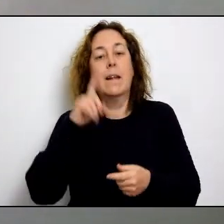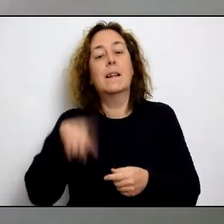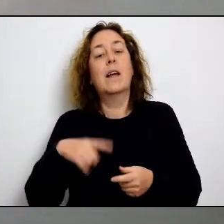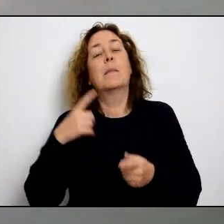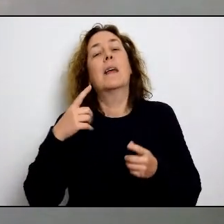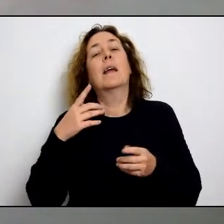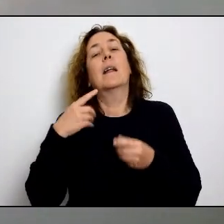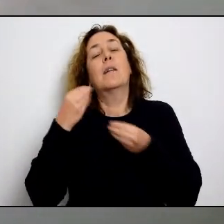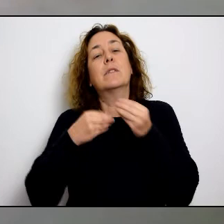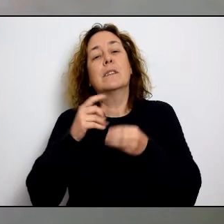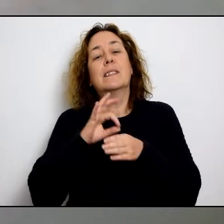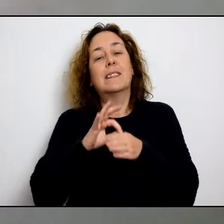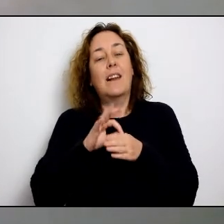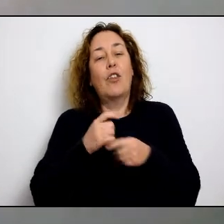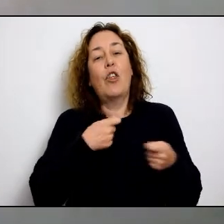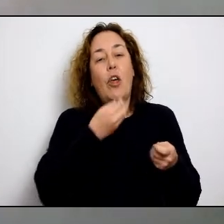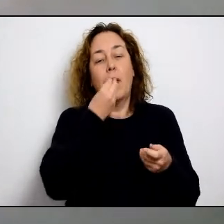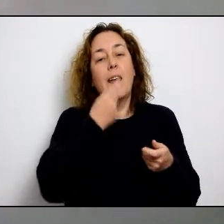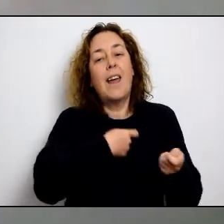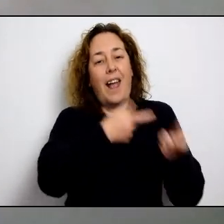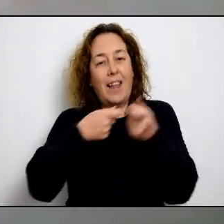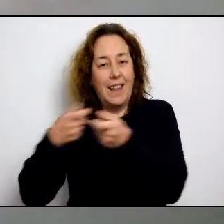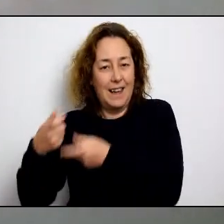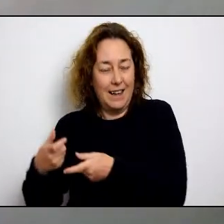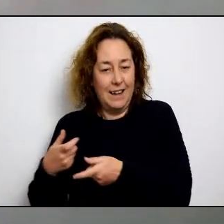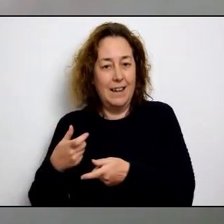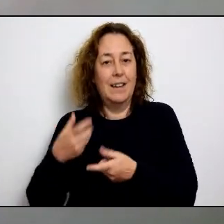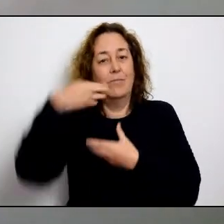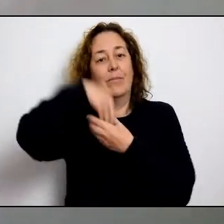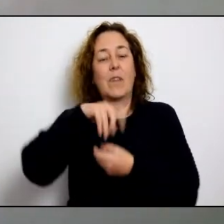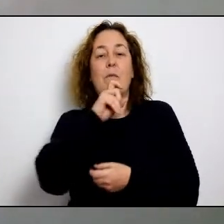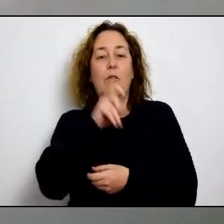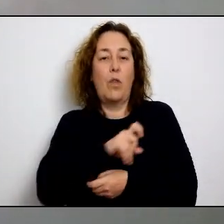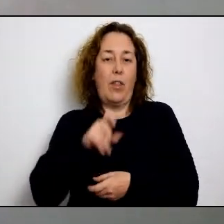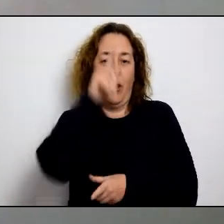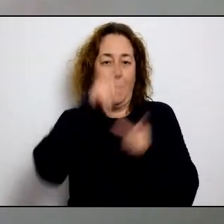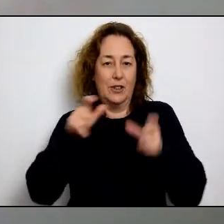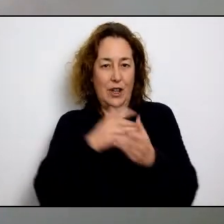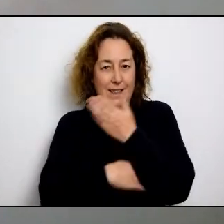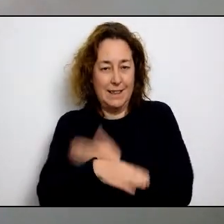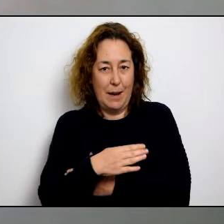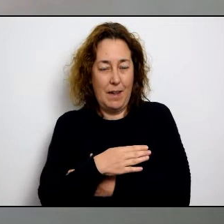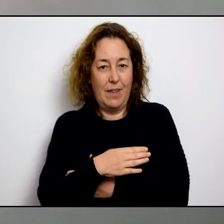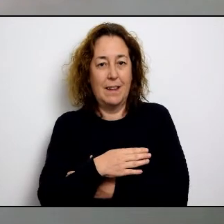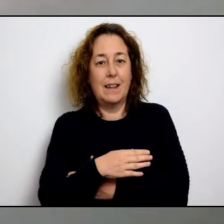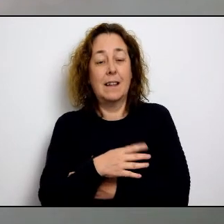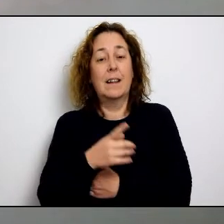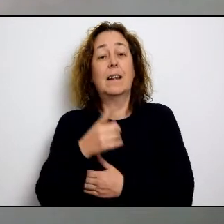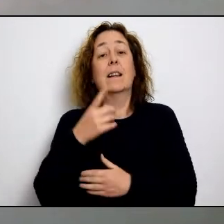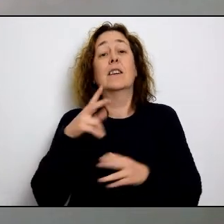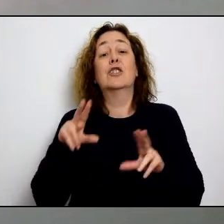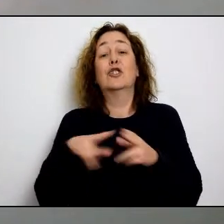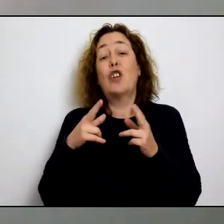servei educatiu. També hem intentat ampliar el que és el servei de càtering que es feia des de l'empresa que